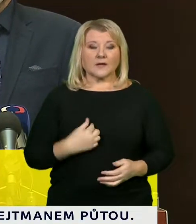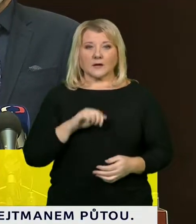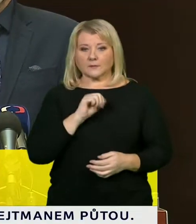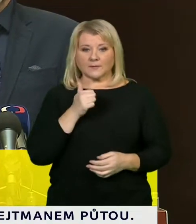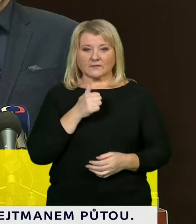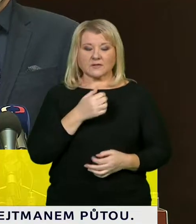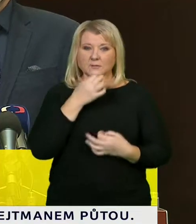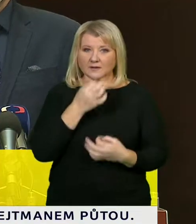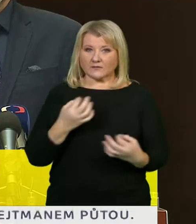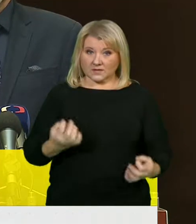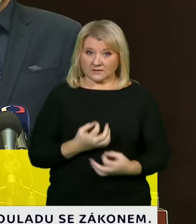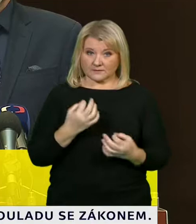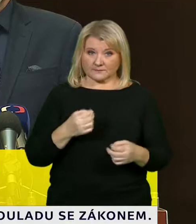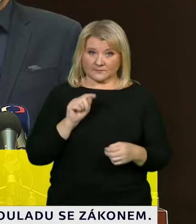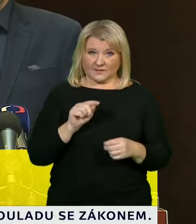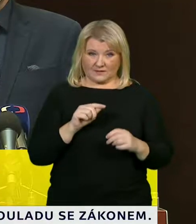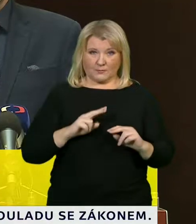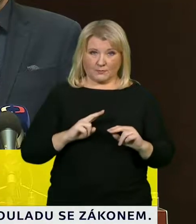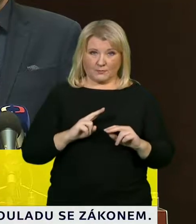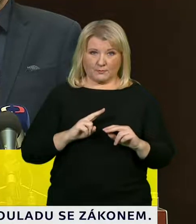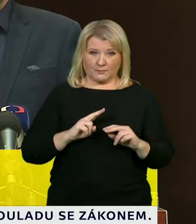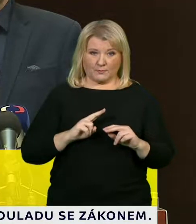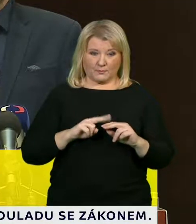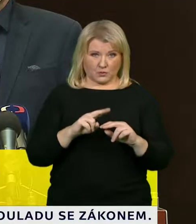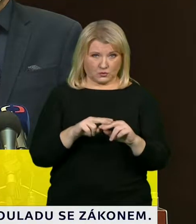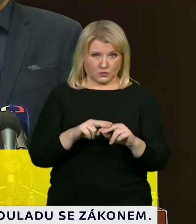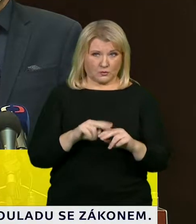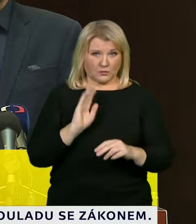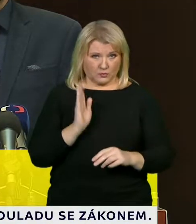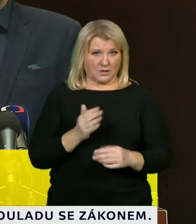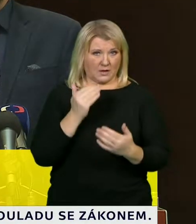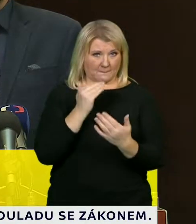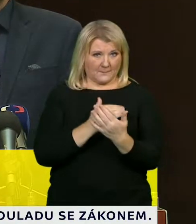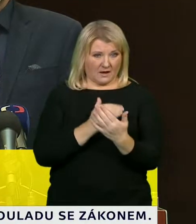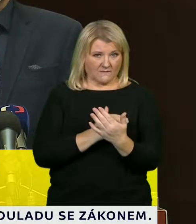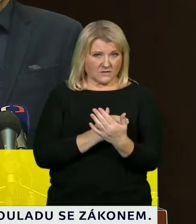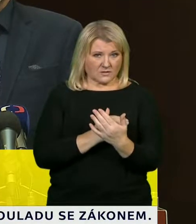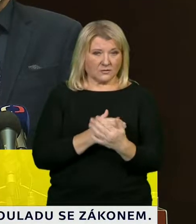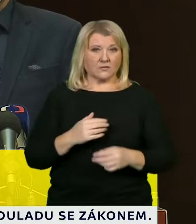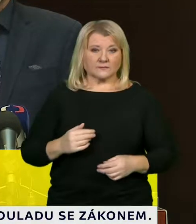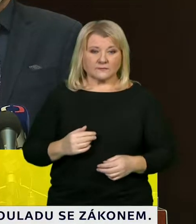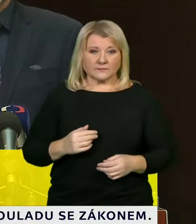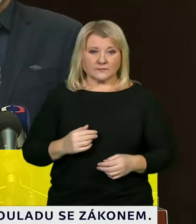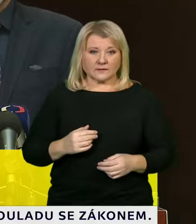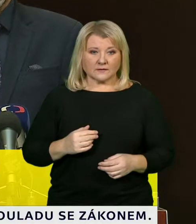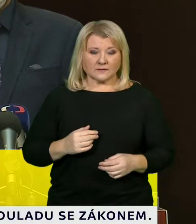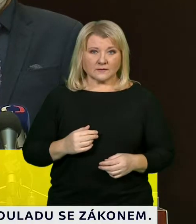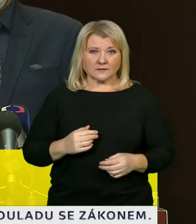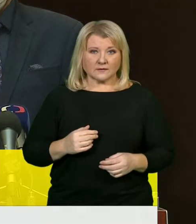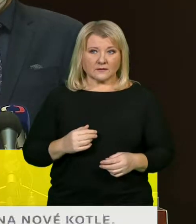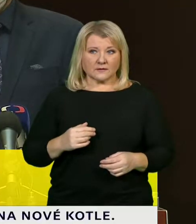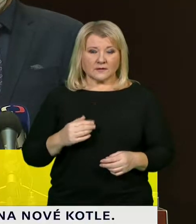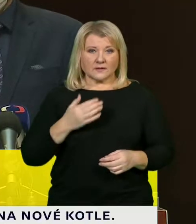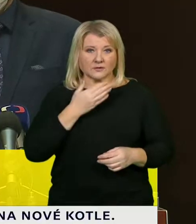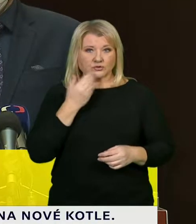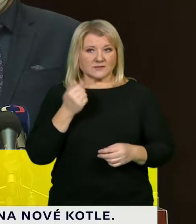uvní, jestli tento postup bude pravidelný, že Česká republika se ocitne v nějakém jiném stupni a